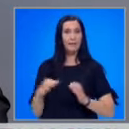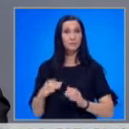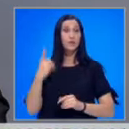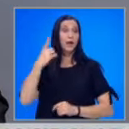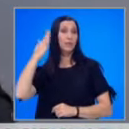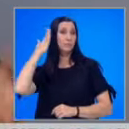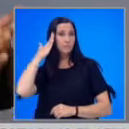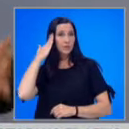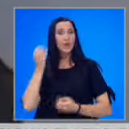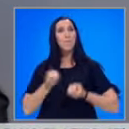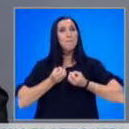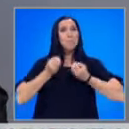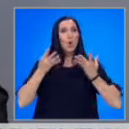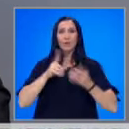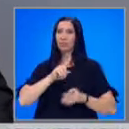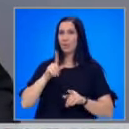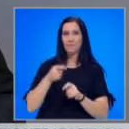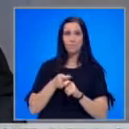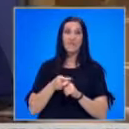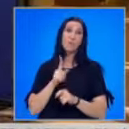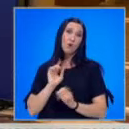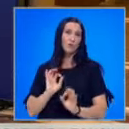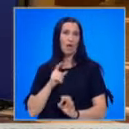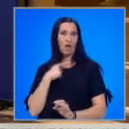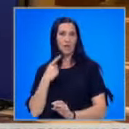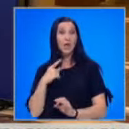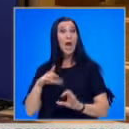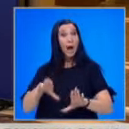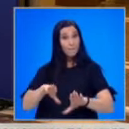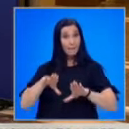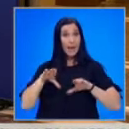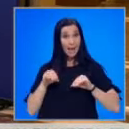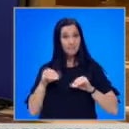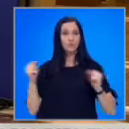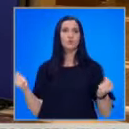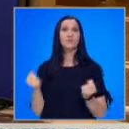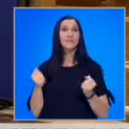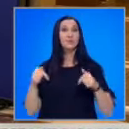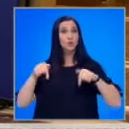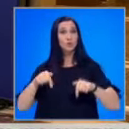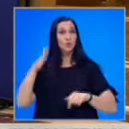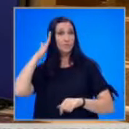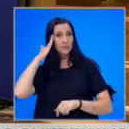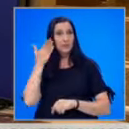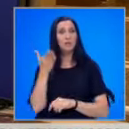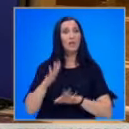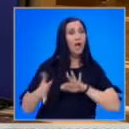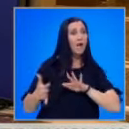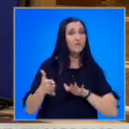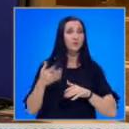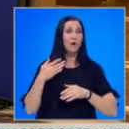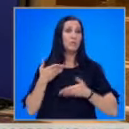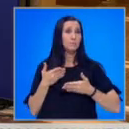министър пролет не прави, ако мога така да кажа. Приемствеността в действията на настоящите министри и техните евентуални